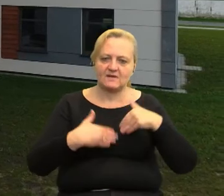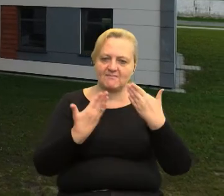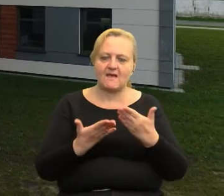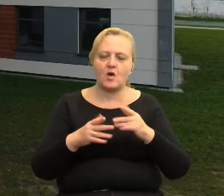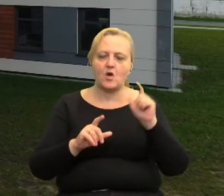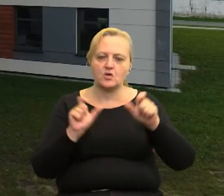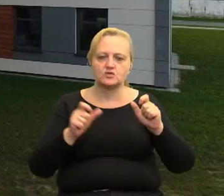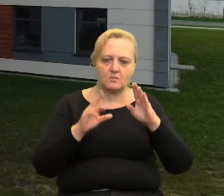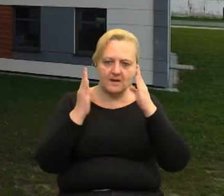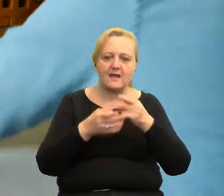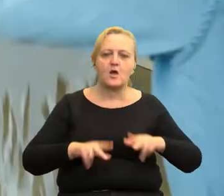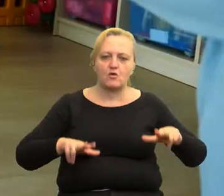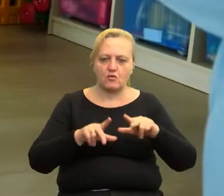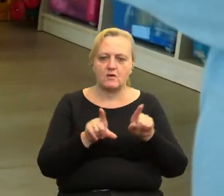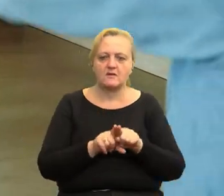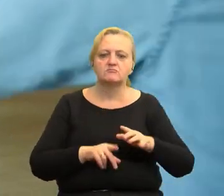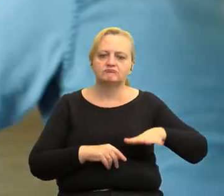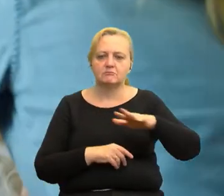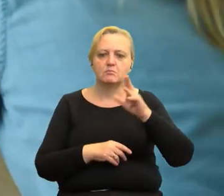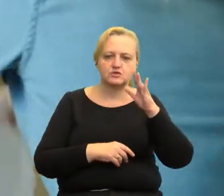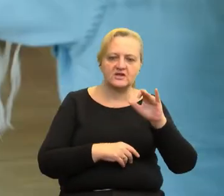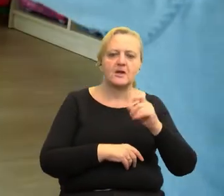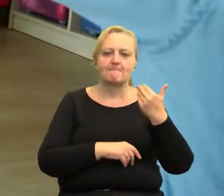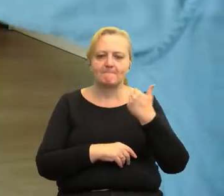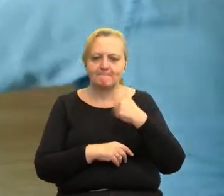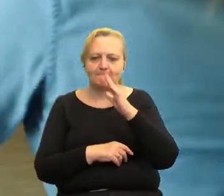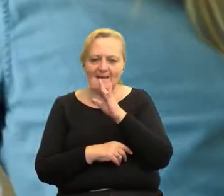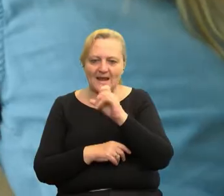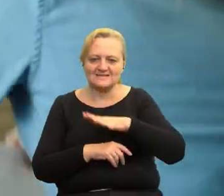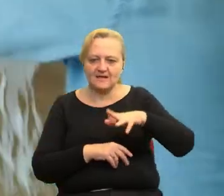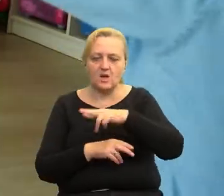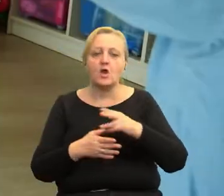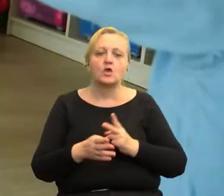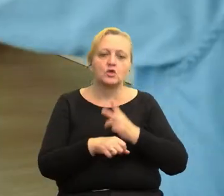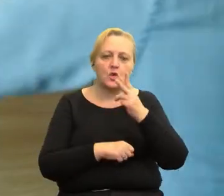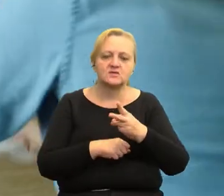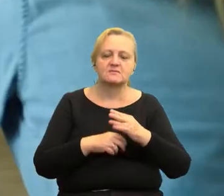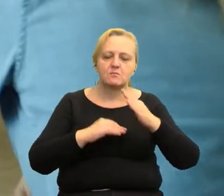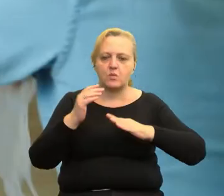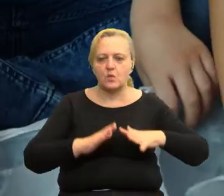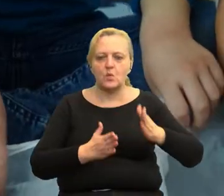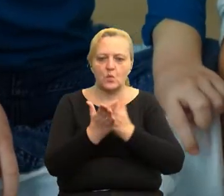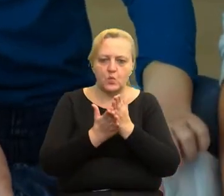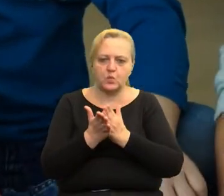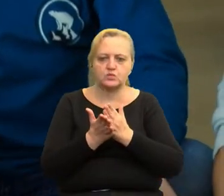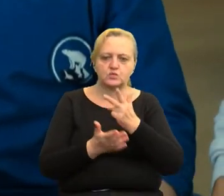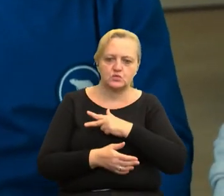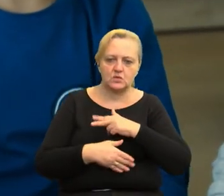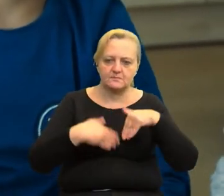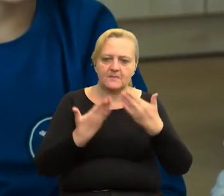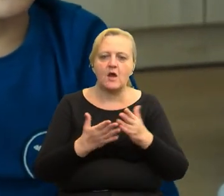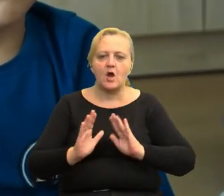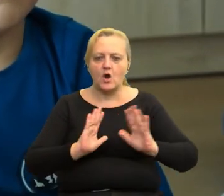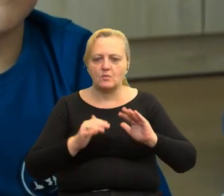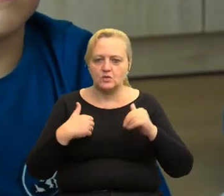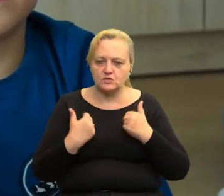ich rodzin w obwodzie brzeskim i subregionie bialskim poprzez zwiększenie dostępu do infrastruktury i usług socjalnych oraz opieki